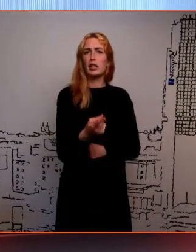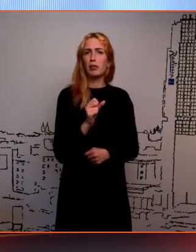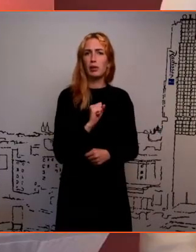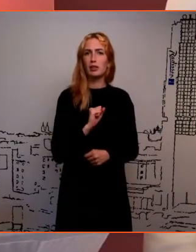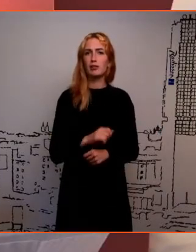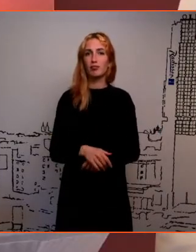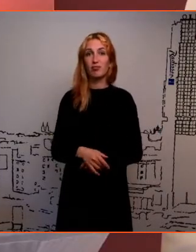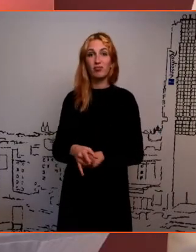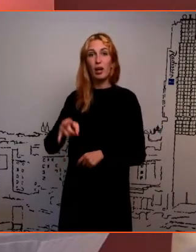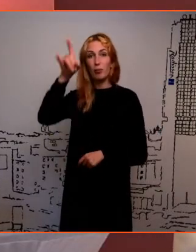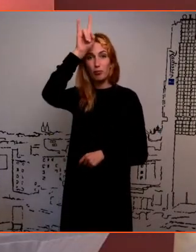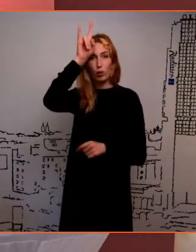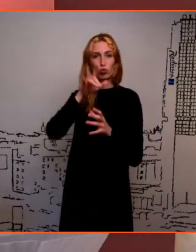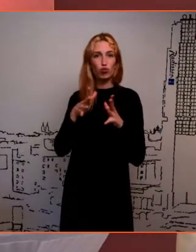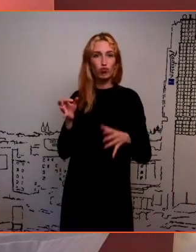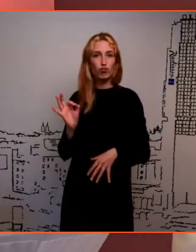pettumaseks ole tegelikult.